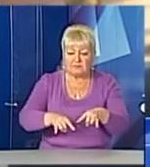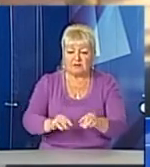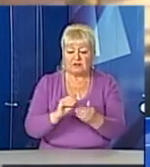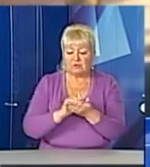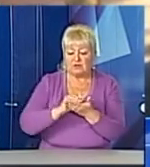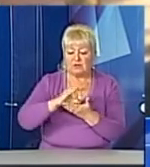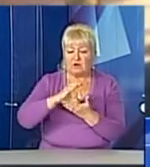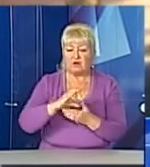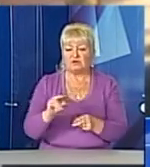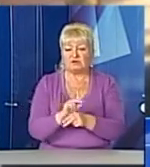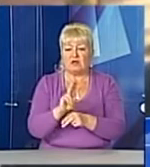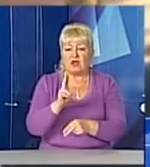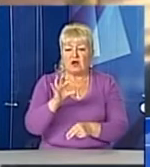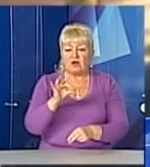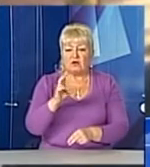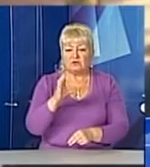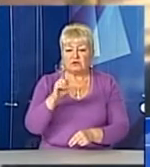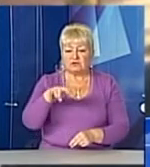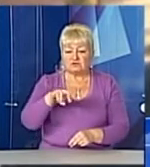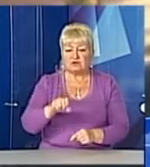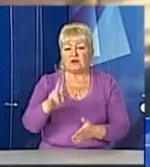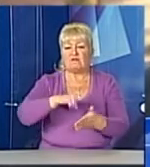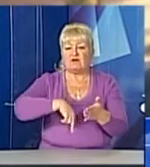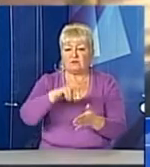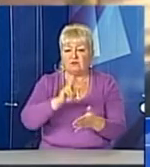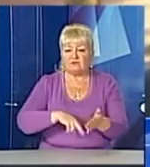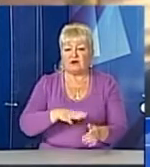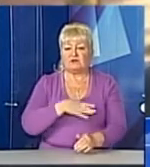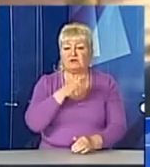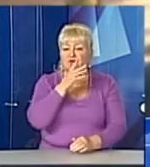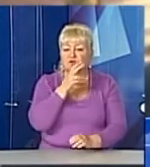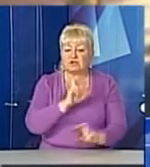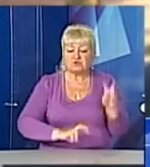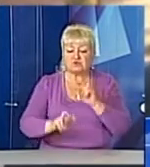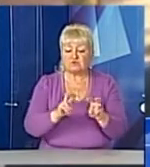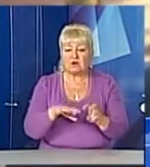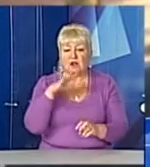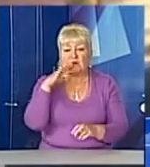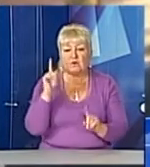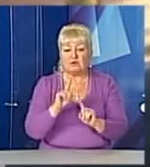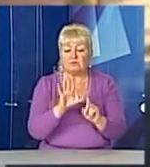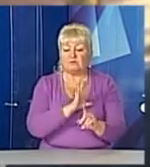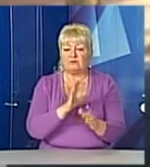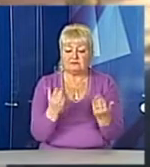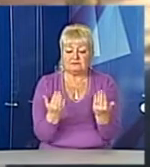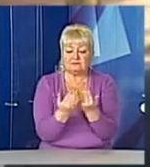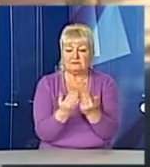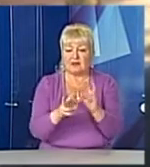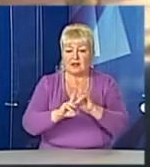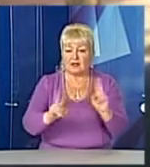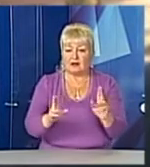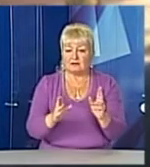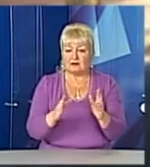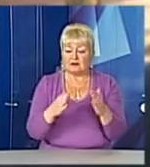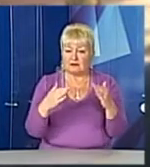ремонтували консолі, монтували, назад фарбували, довший час вибирали колір, щоб він був ідентичний до фасаду. Це є колір